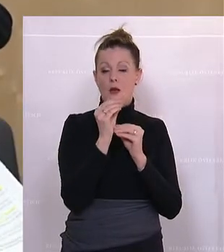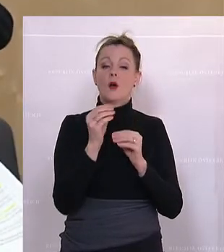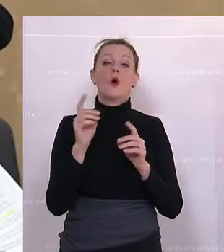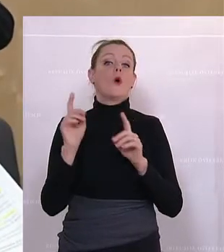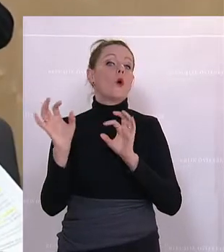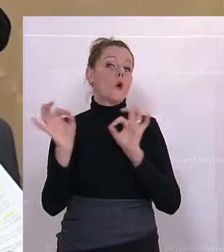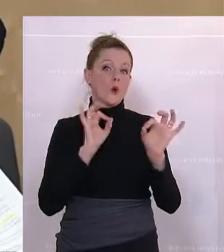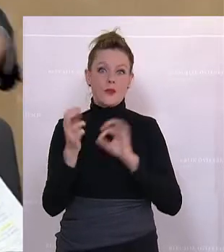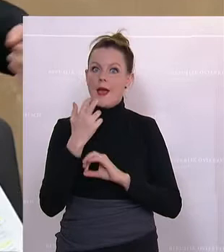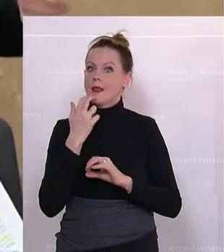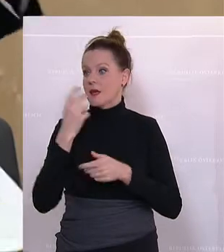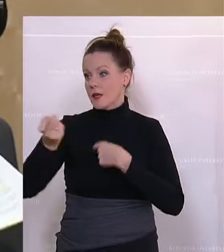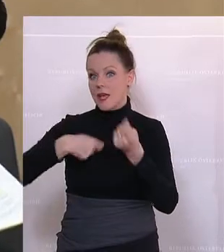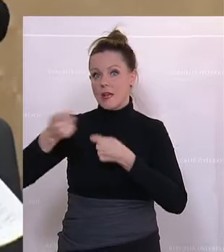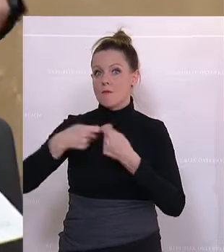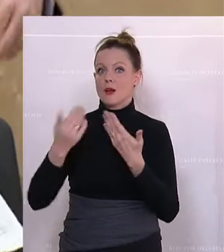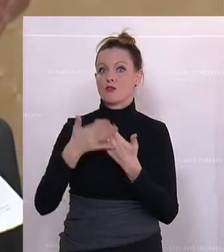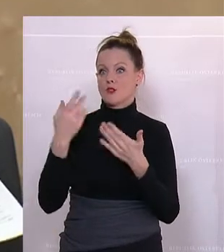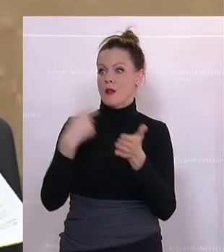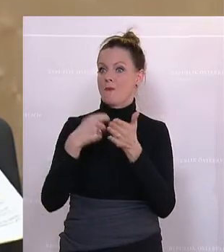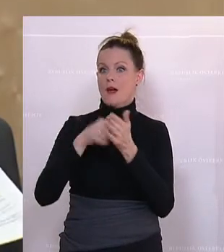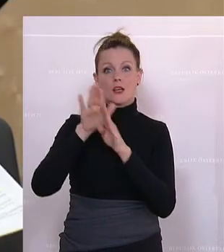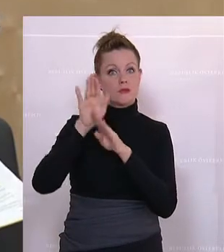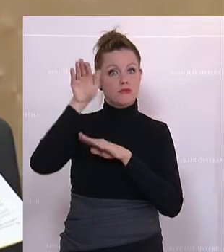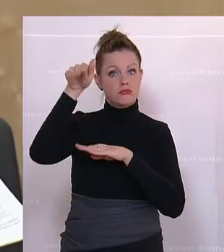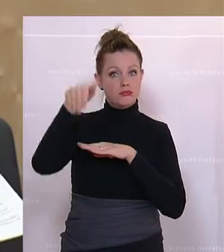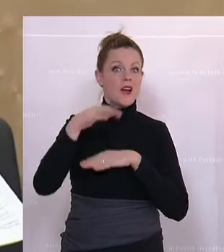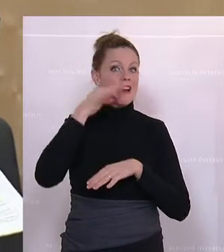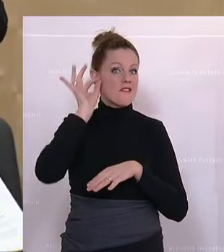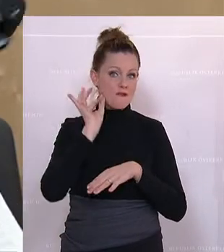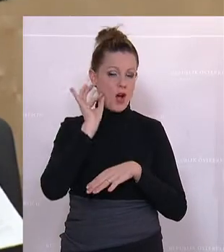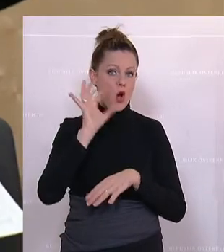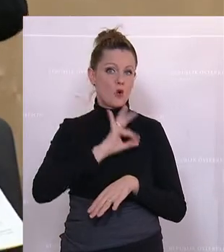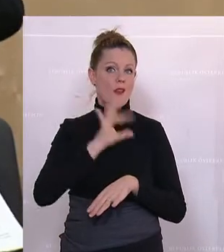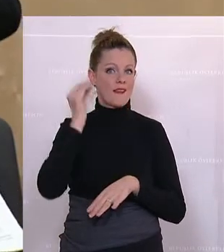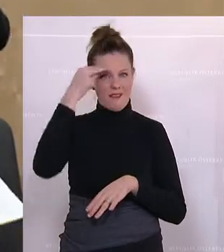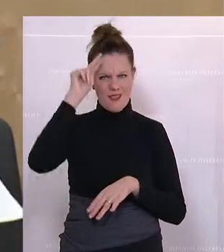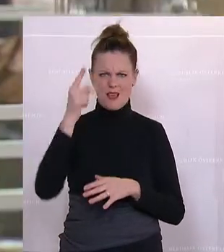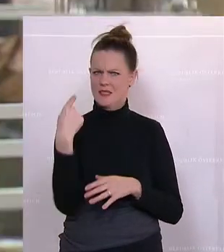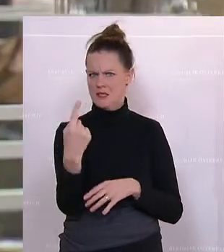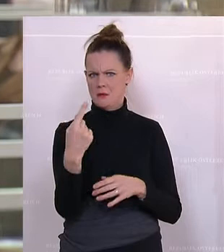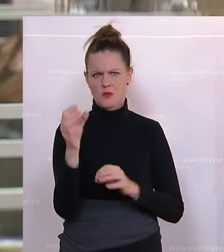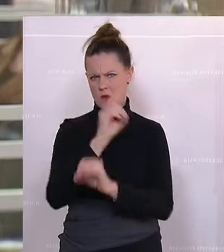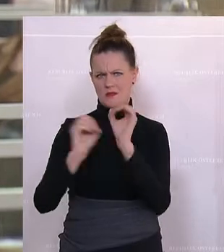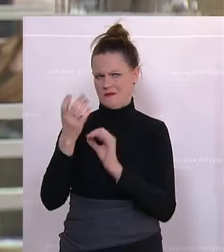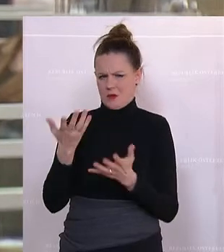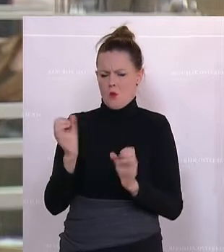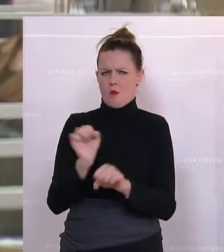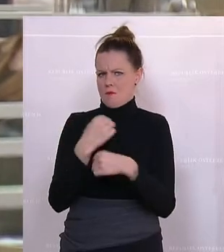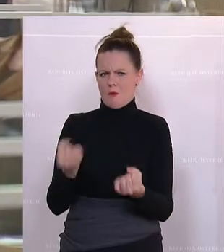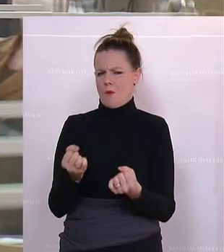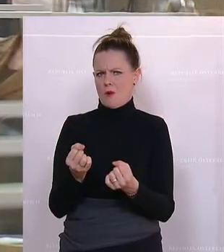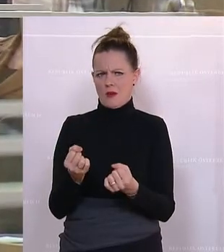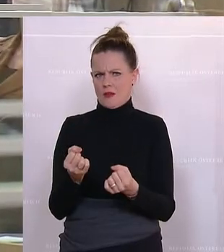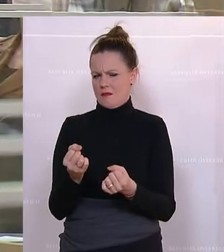der Energiemarkt so ausschauen, dass die Preise wieder sinken, was man, wie die Frau Kollegin Herr ausgeführt hat, ja ökologisch gar nicht wollen kann, in Wahrheit, ja,